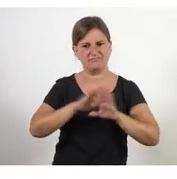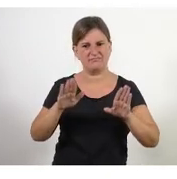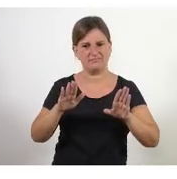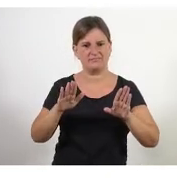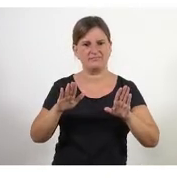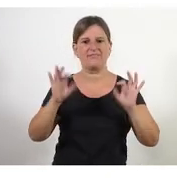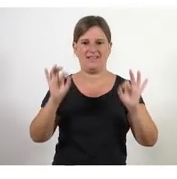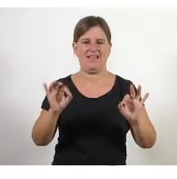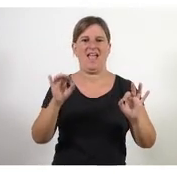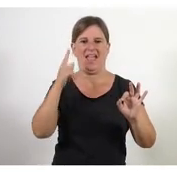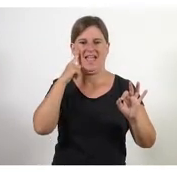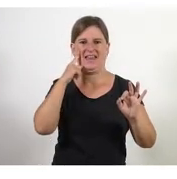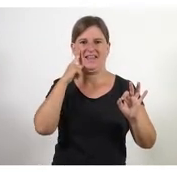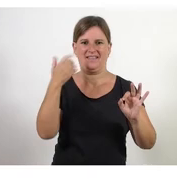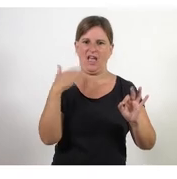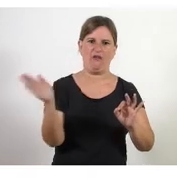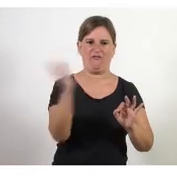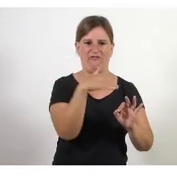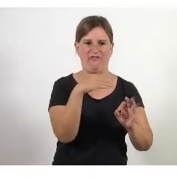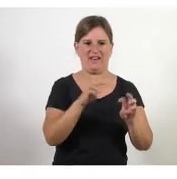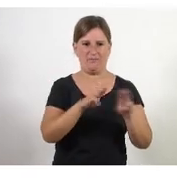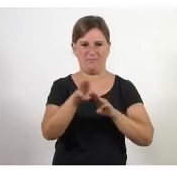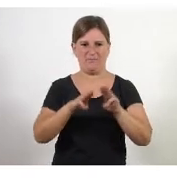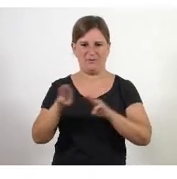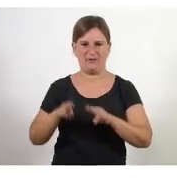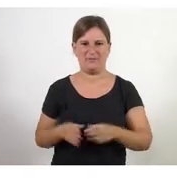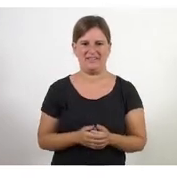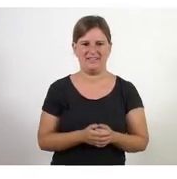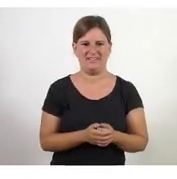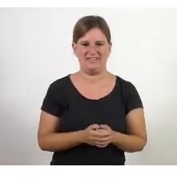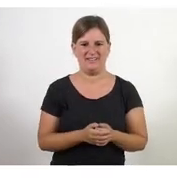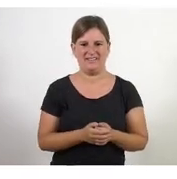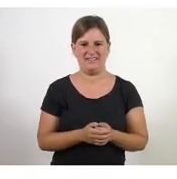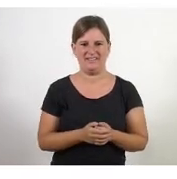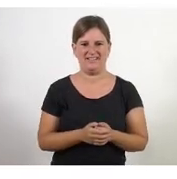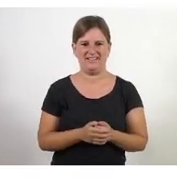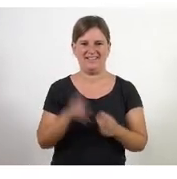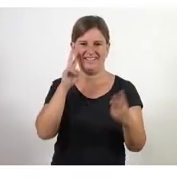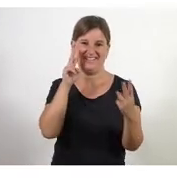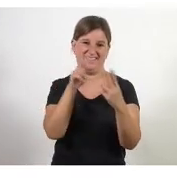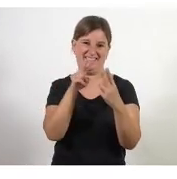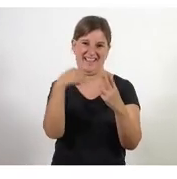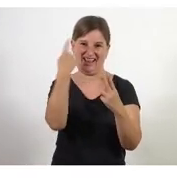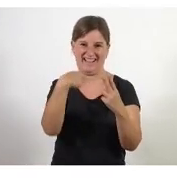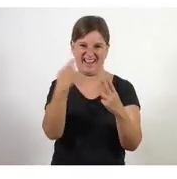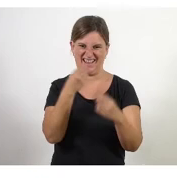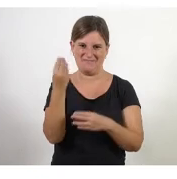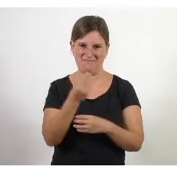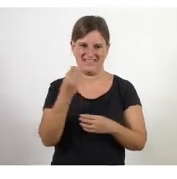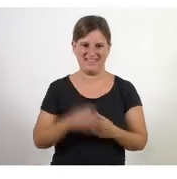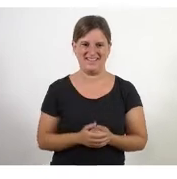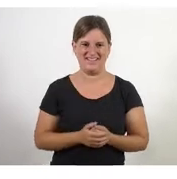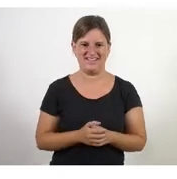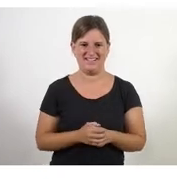sí vale és que m'agrada molt més crec que ja si ens veiem les cares sí sí